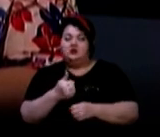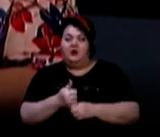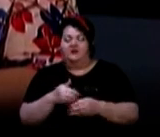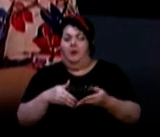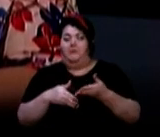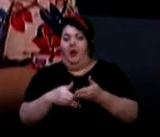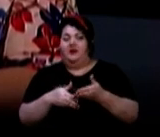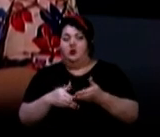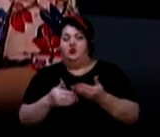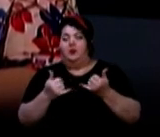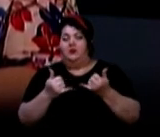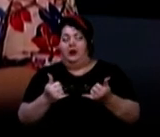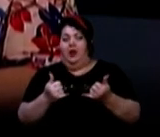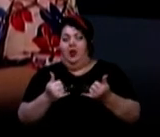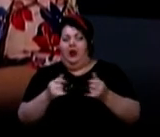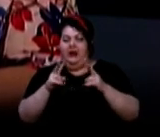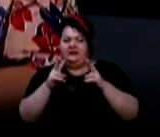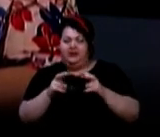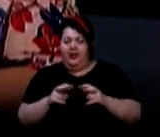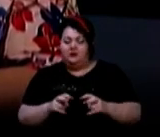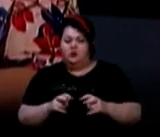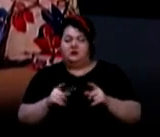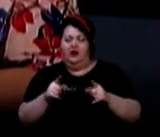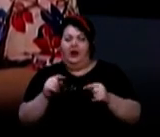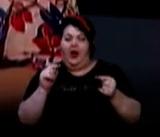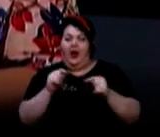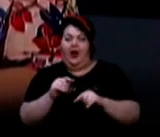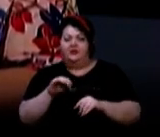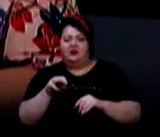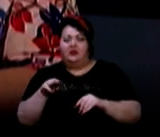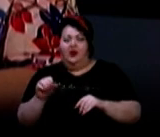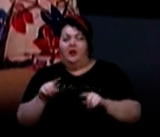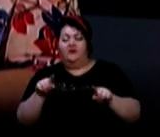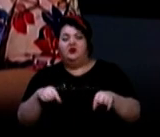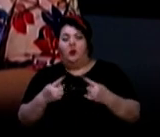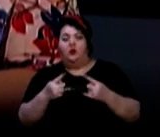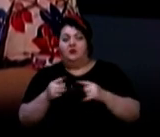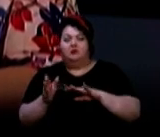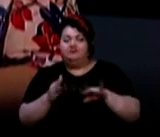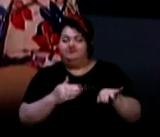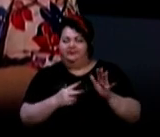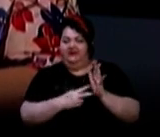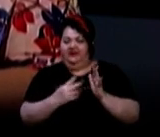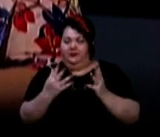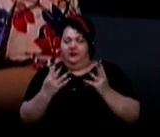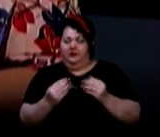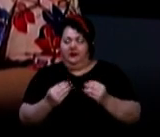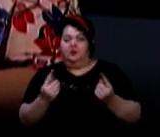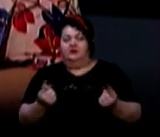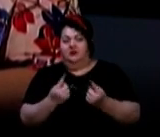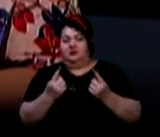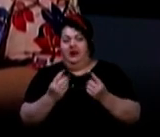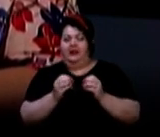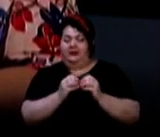для діагностики. Тому що антитіла методом ІФА, вони утворюються мінімум сім днів. Класично це 10